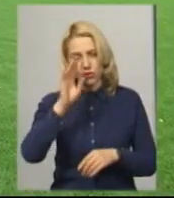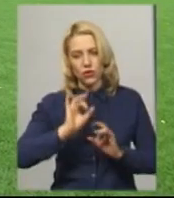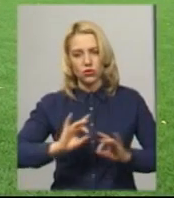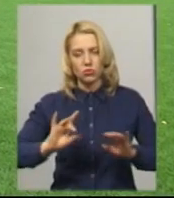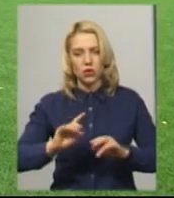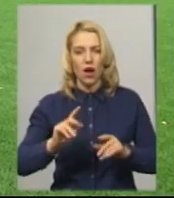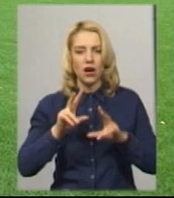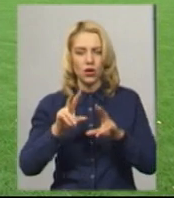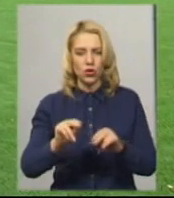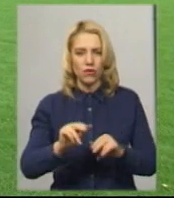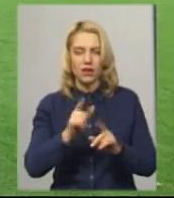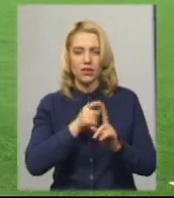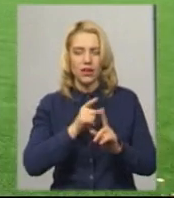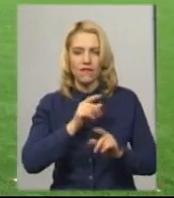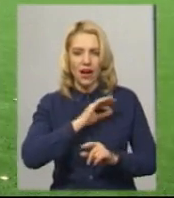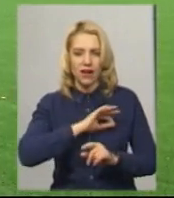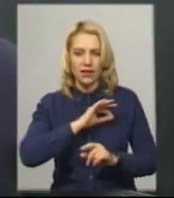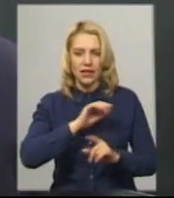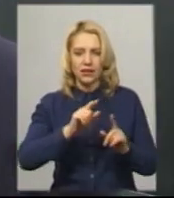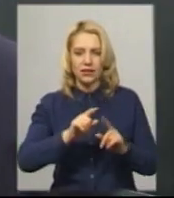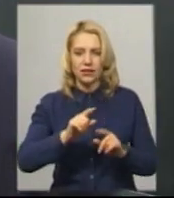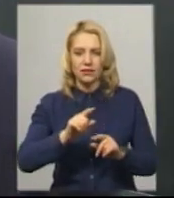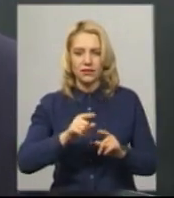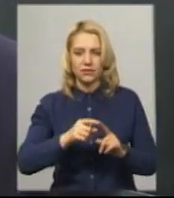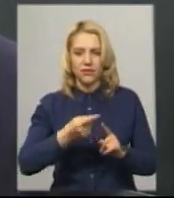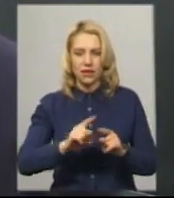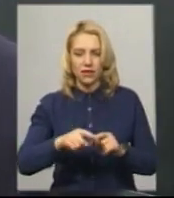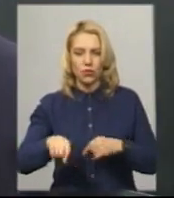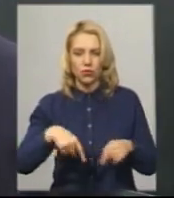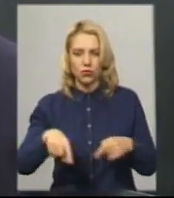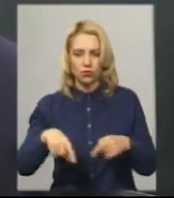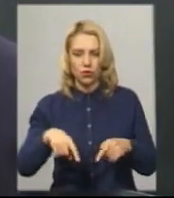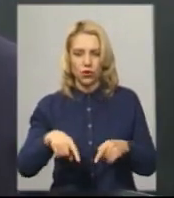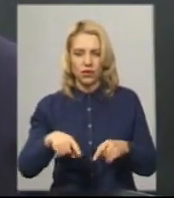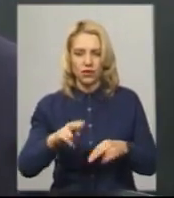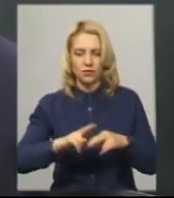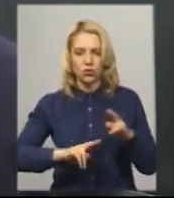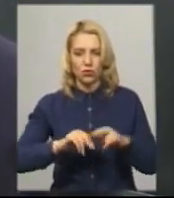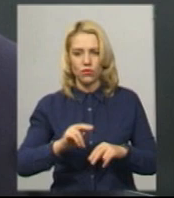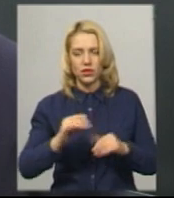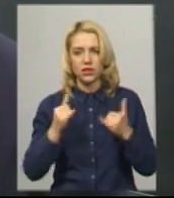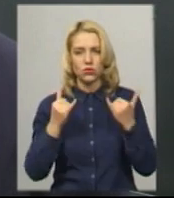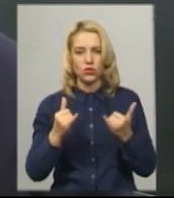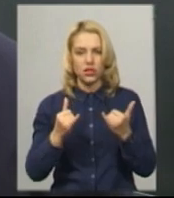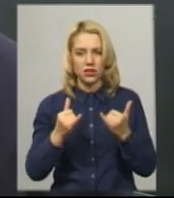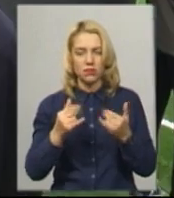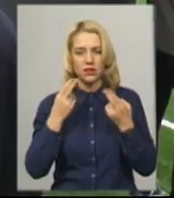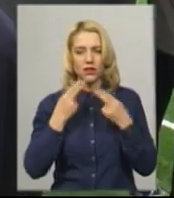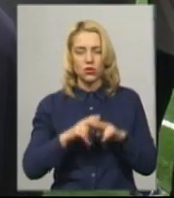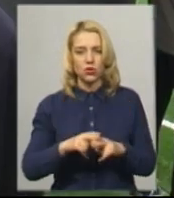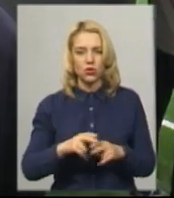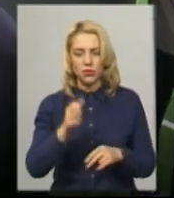гарантована тривалість використання покриття 10 років. Дане футбольне поле, воно збудовано за сучасними технологіями,